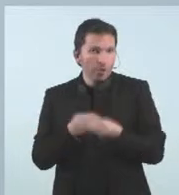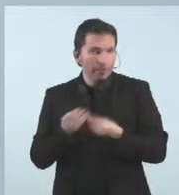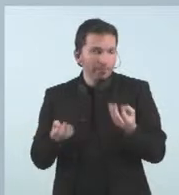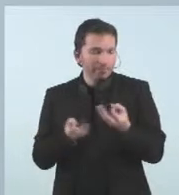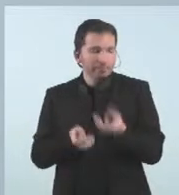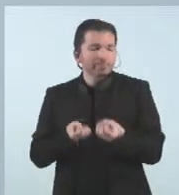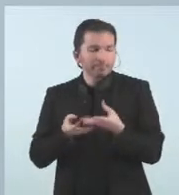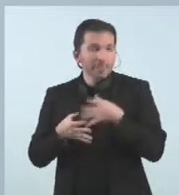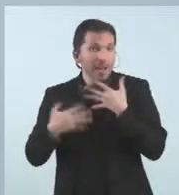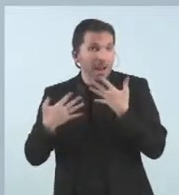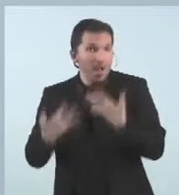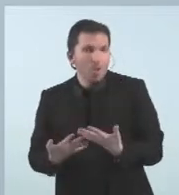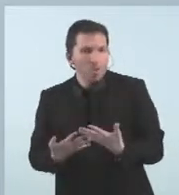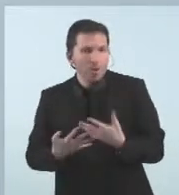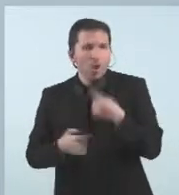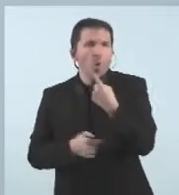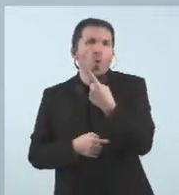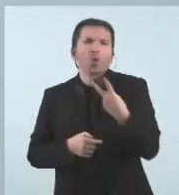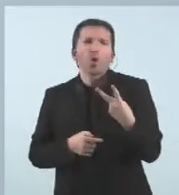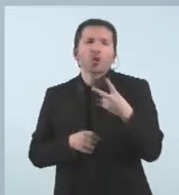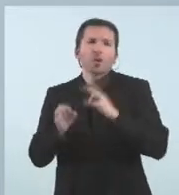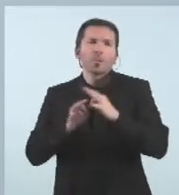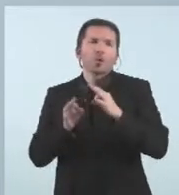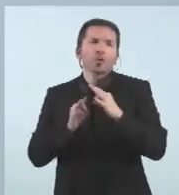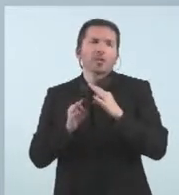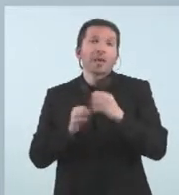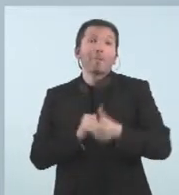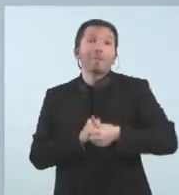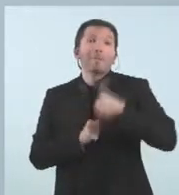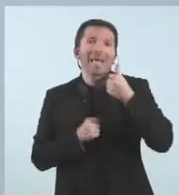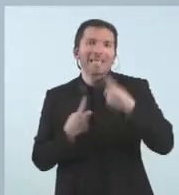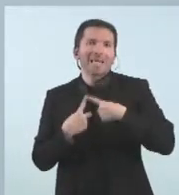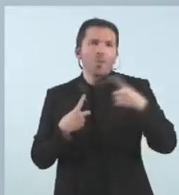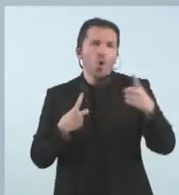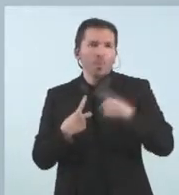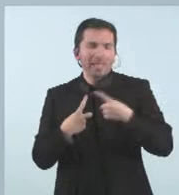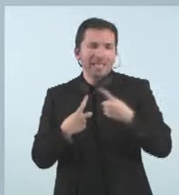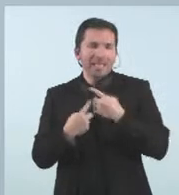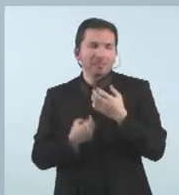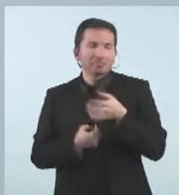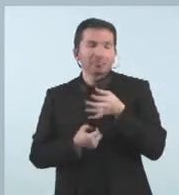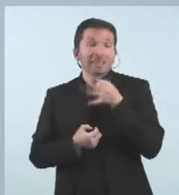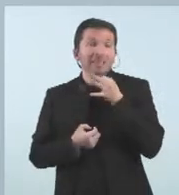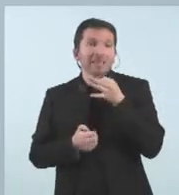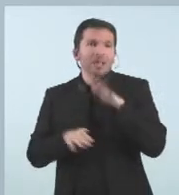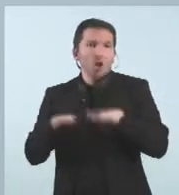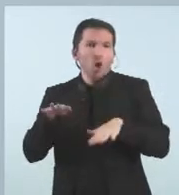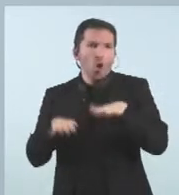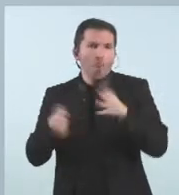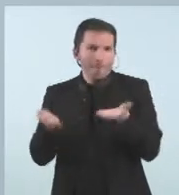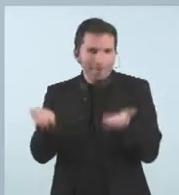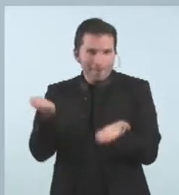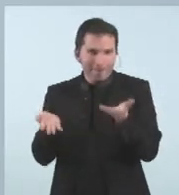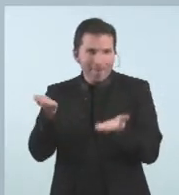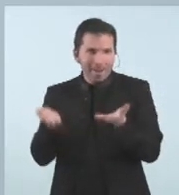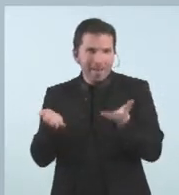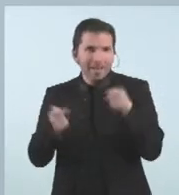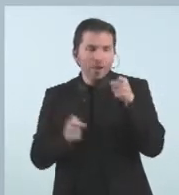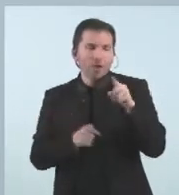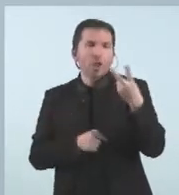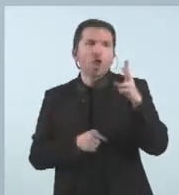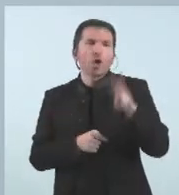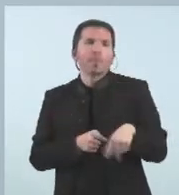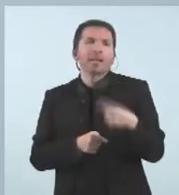Nadal actual hem tingut doncs un 12% més de mobilitat si ho comparem doncs a aquest Nadal de referència que podria ser el del 2018